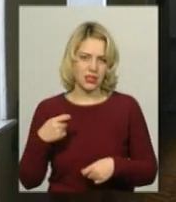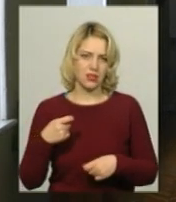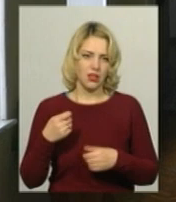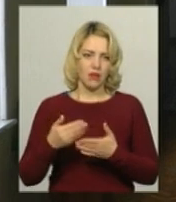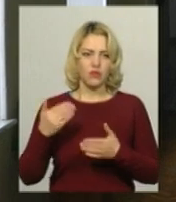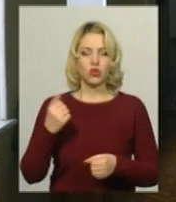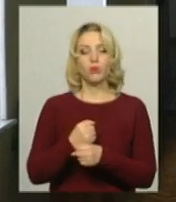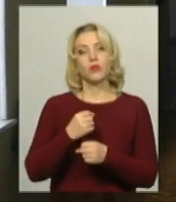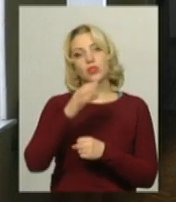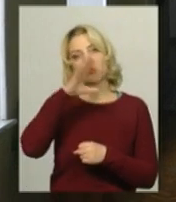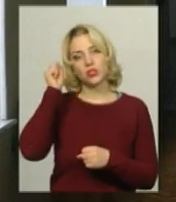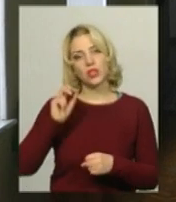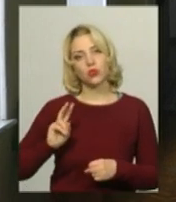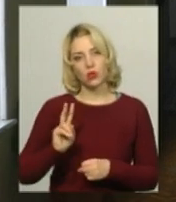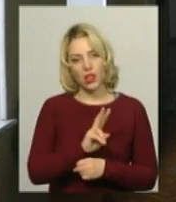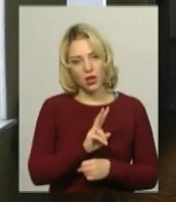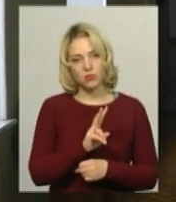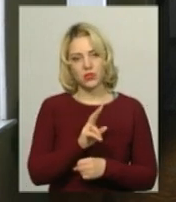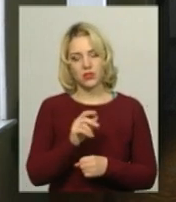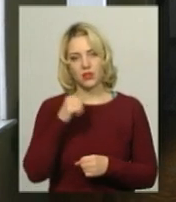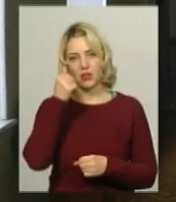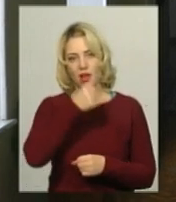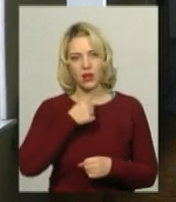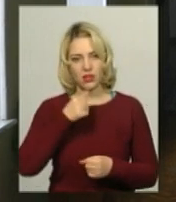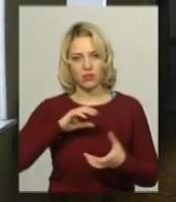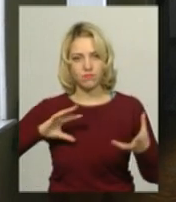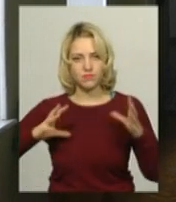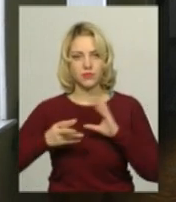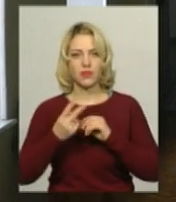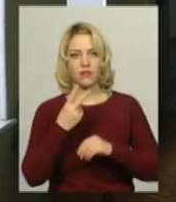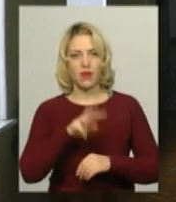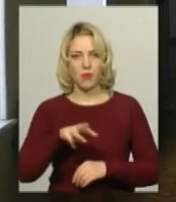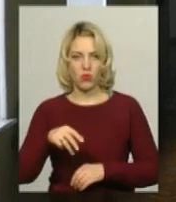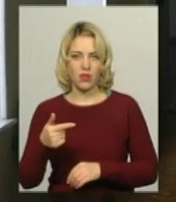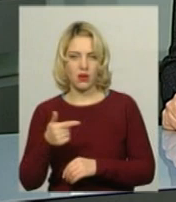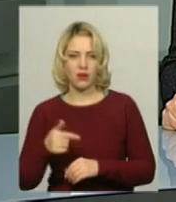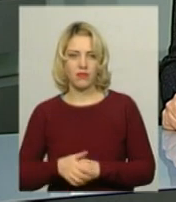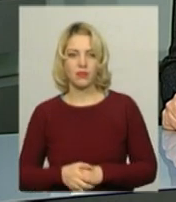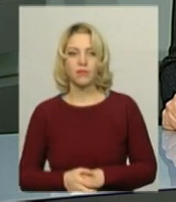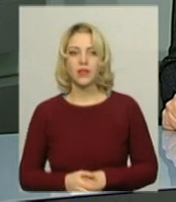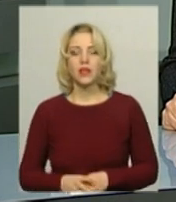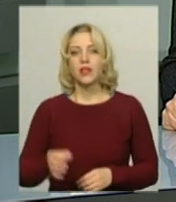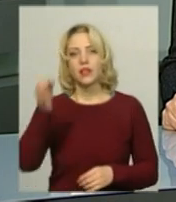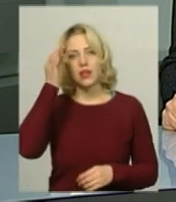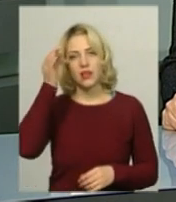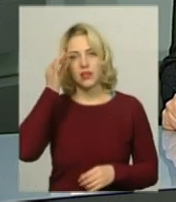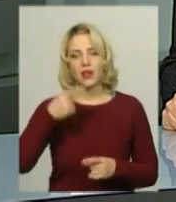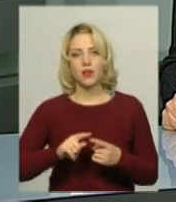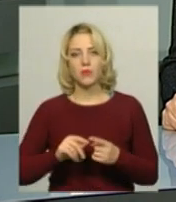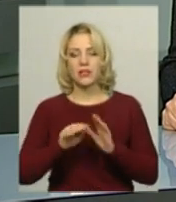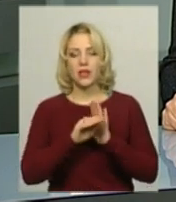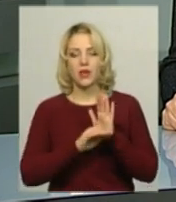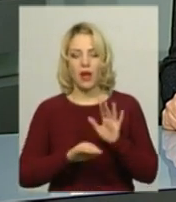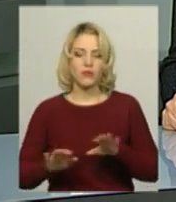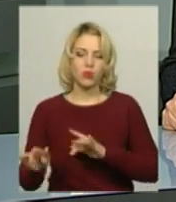роботи нічних тролейбусів, вони в рік складають майже 2 мільйони гривень. Нагадаємо, із графіком руху